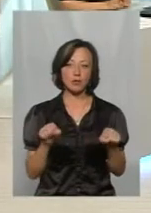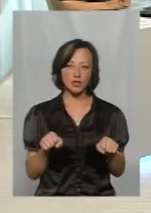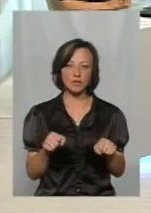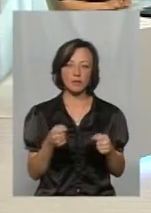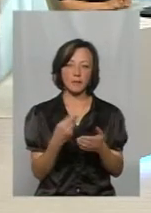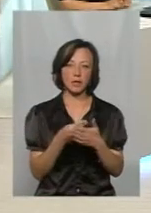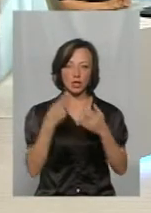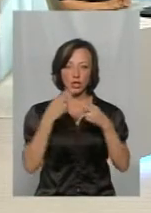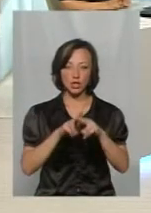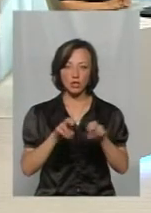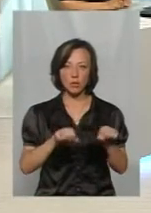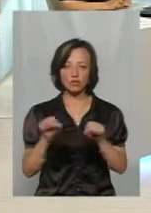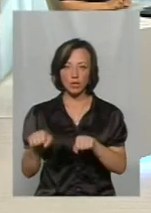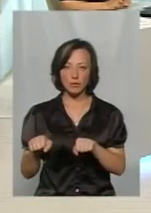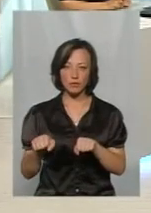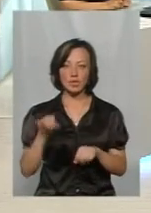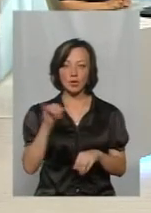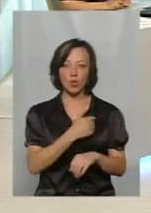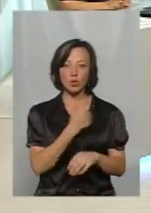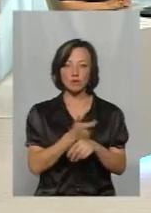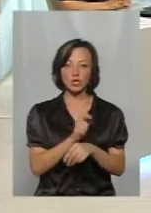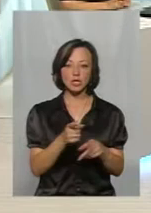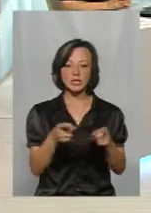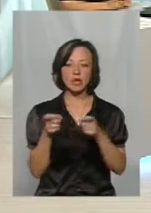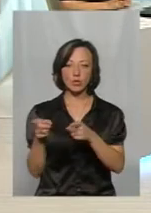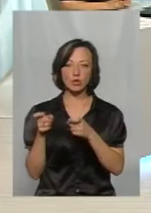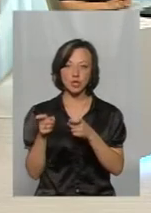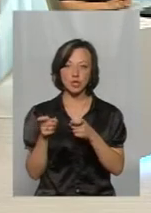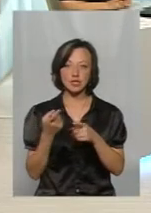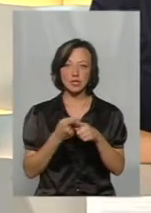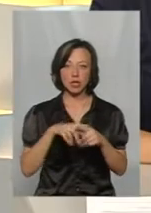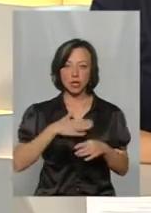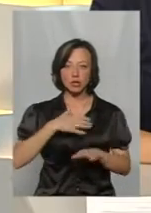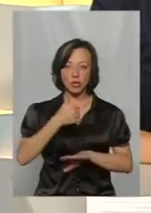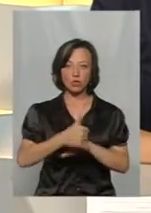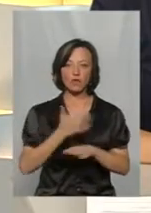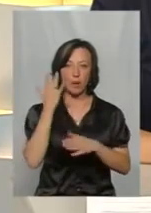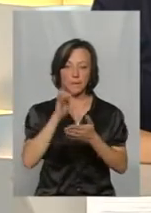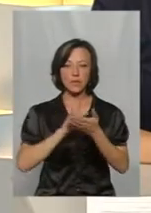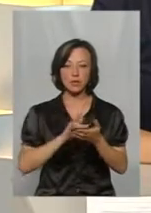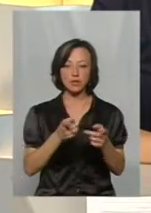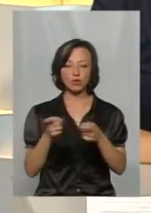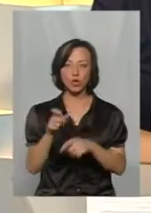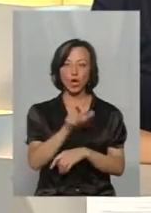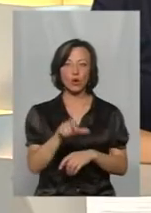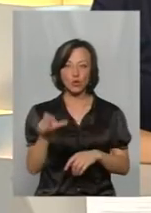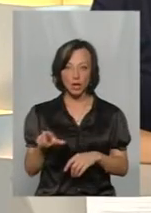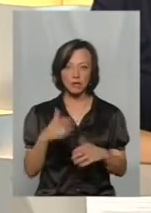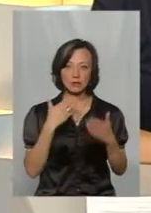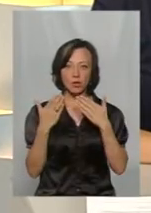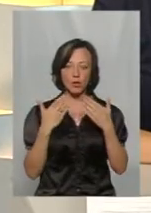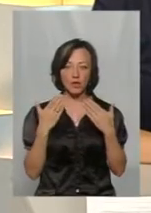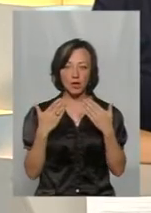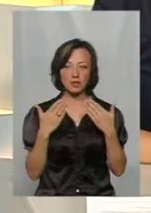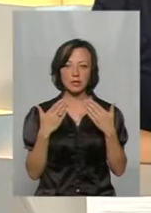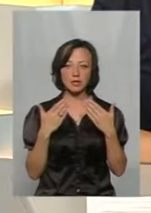такі матеріально-технічні можливості. І хочеться більше залучити, це ж наша основна мета, більше залучити людей, щоб вони спілкувалися